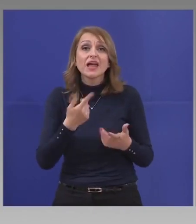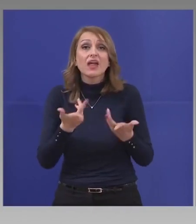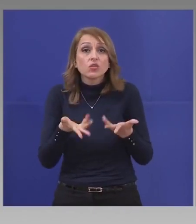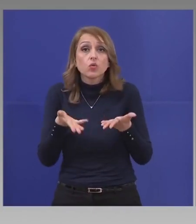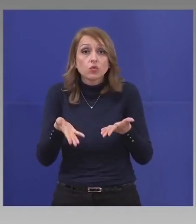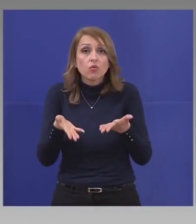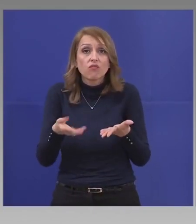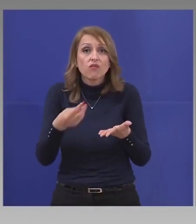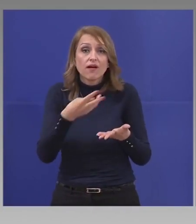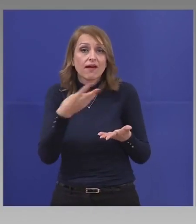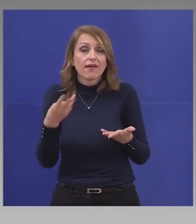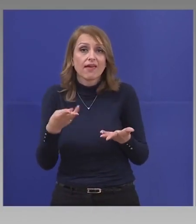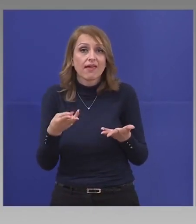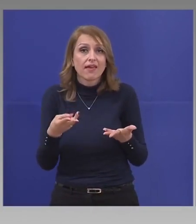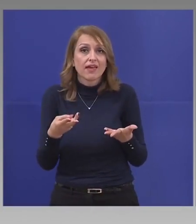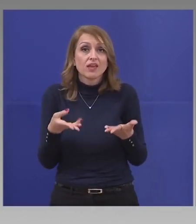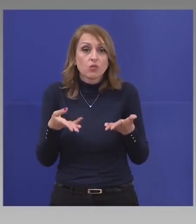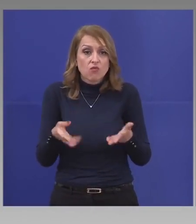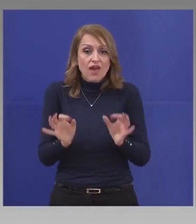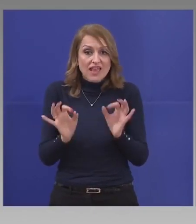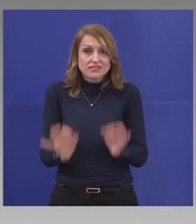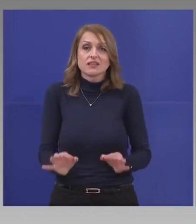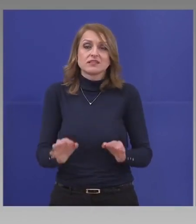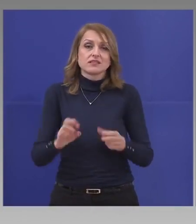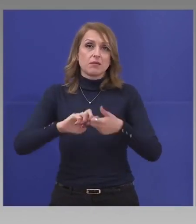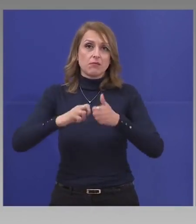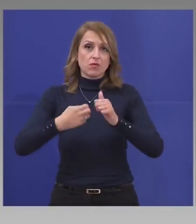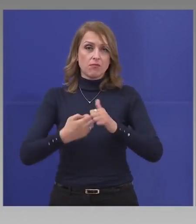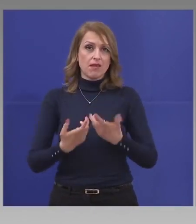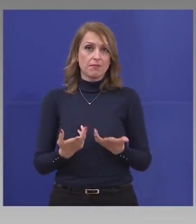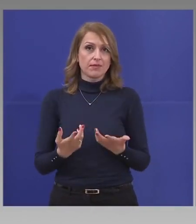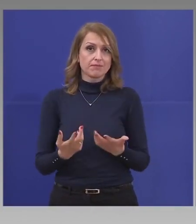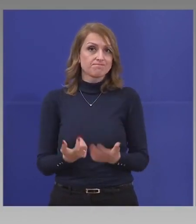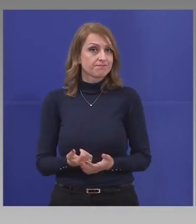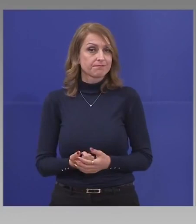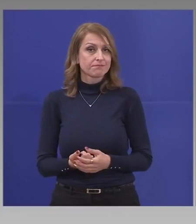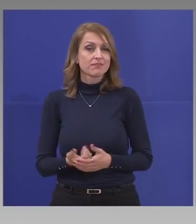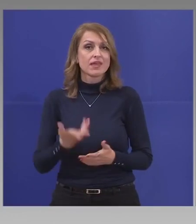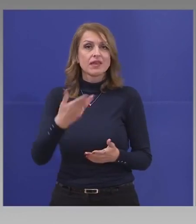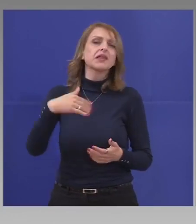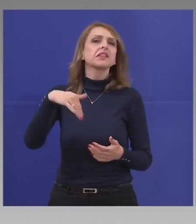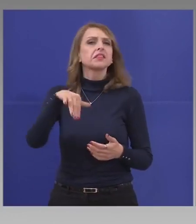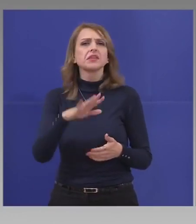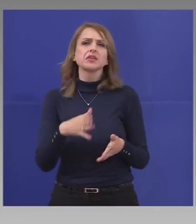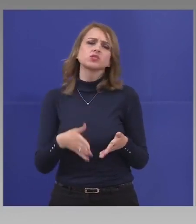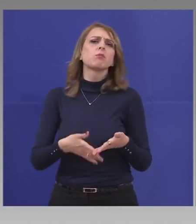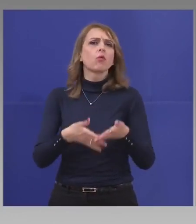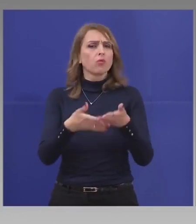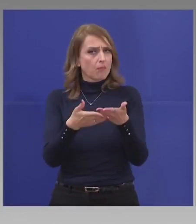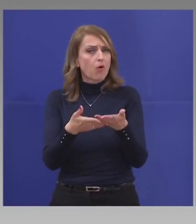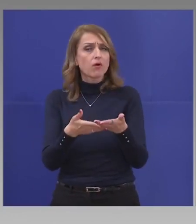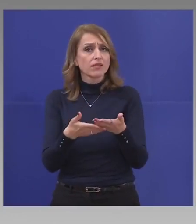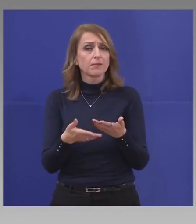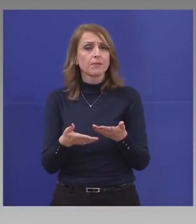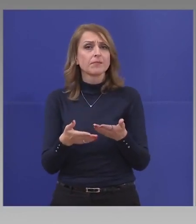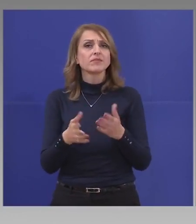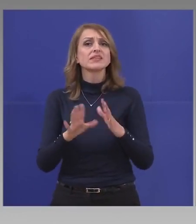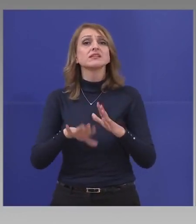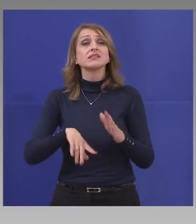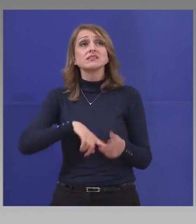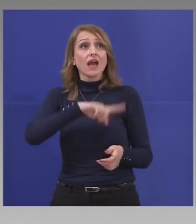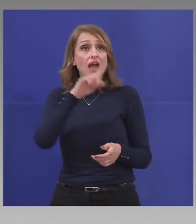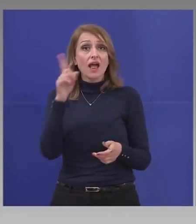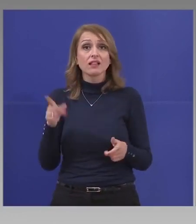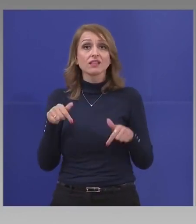действително са истински проблеми. Ние ще подпомогнем. Цял ден